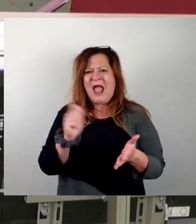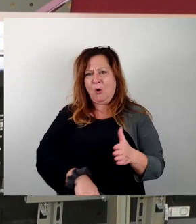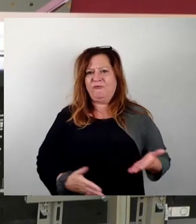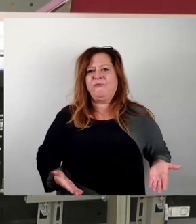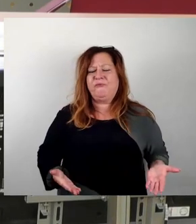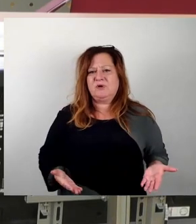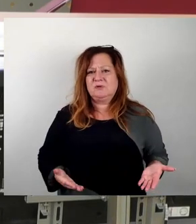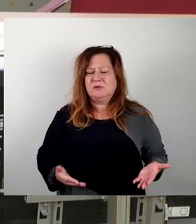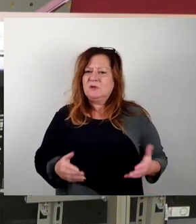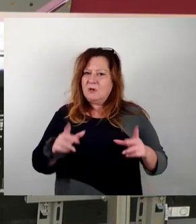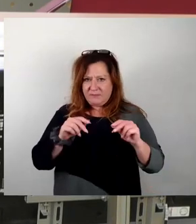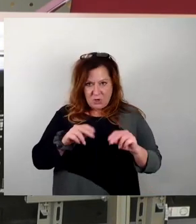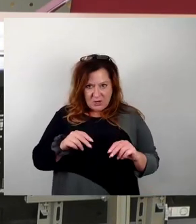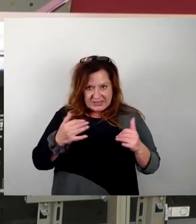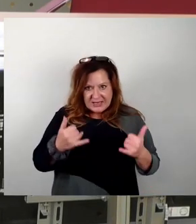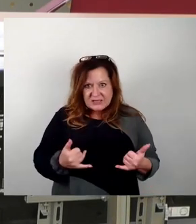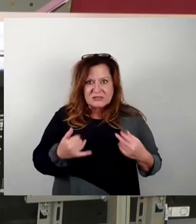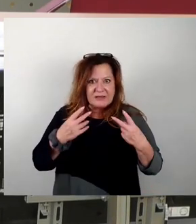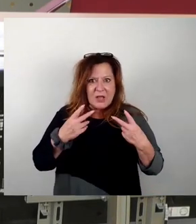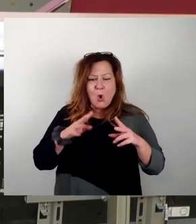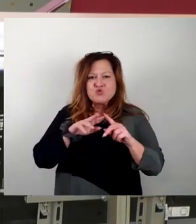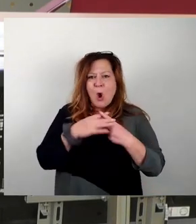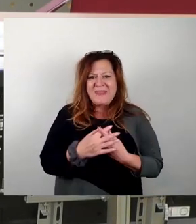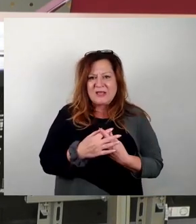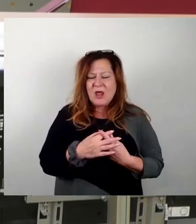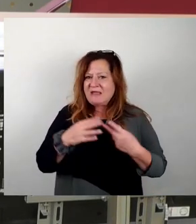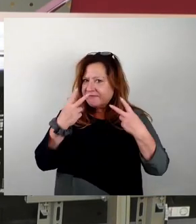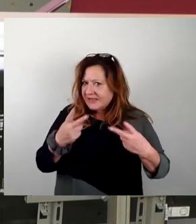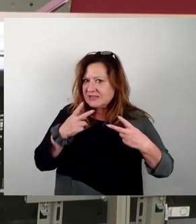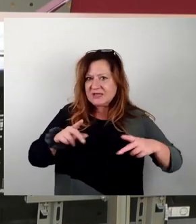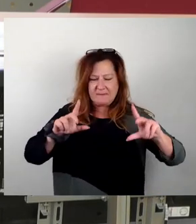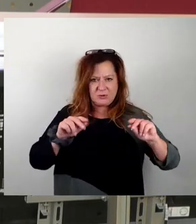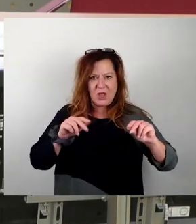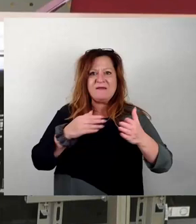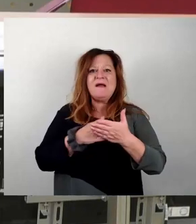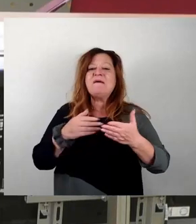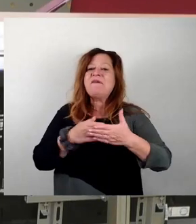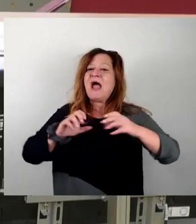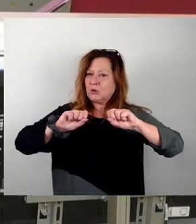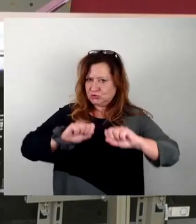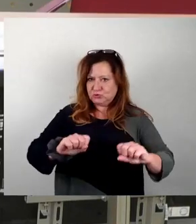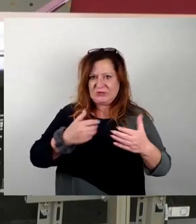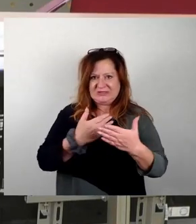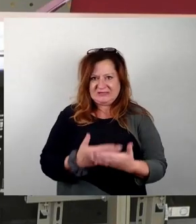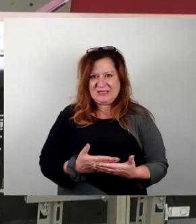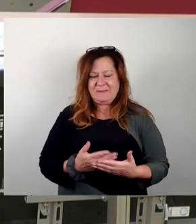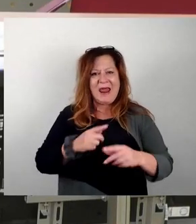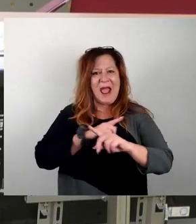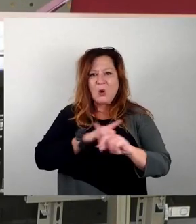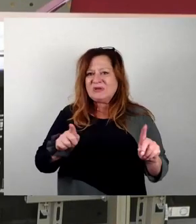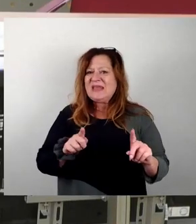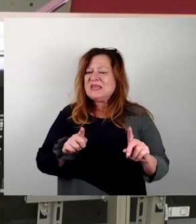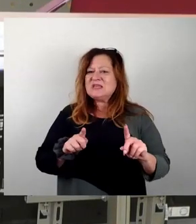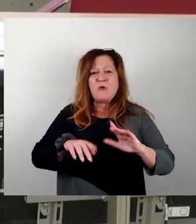ganz andere und eine ganz wichtige Bedeutung, nämlich indem wir es weiter schützen und vielleicht auch nicht total kontextualisieren,